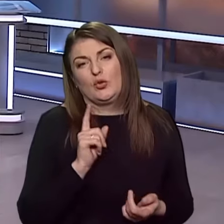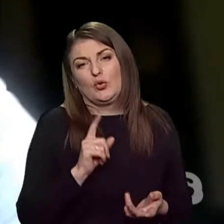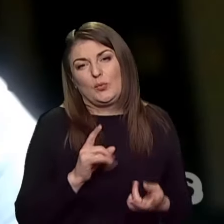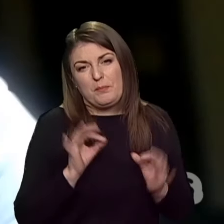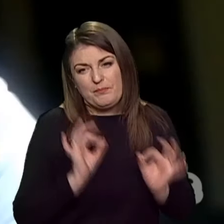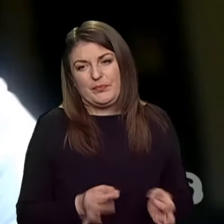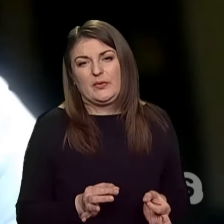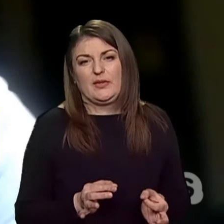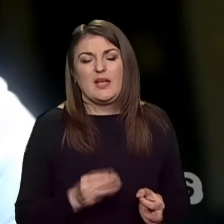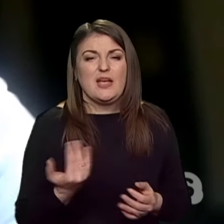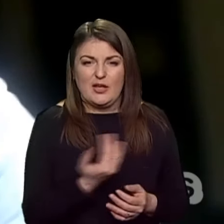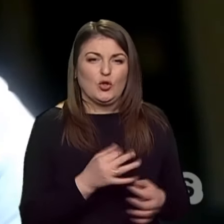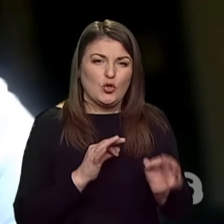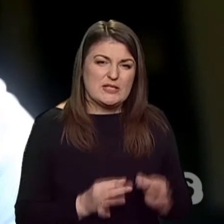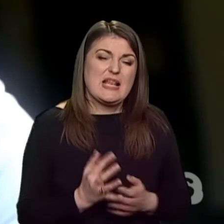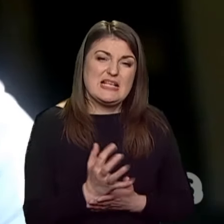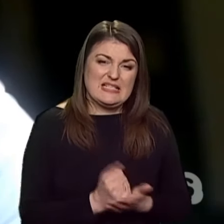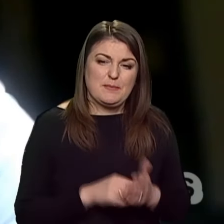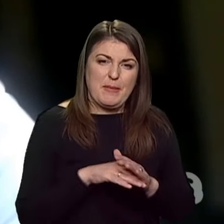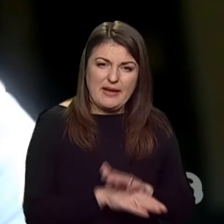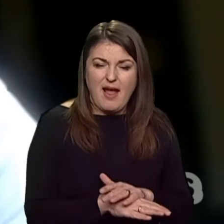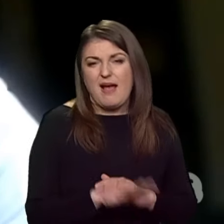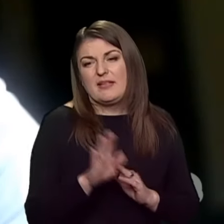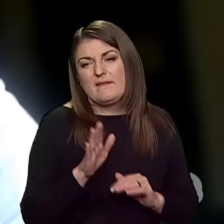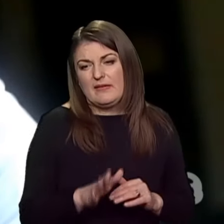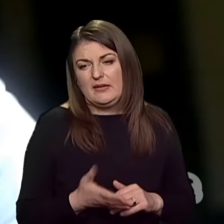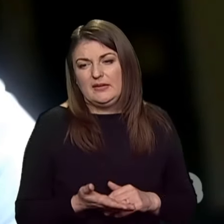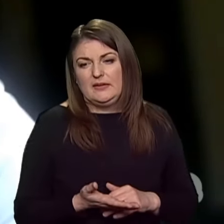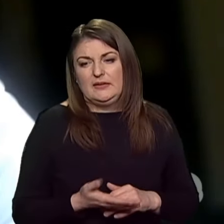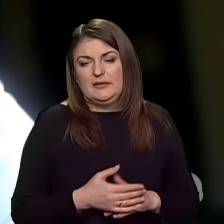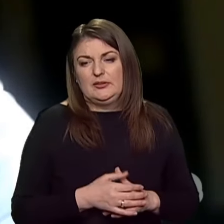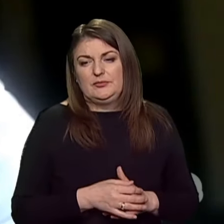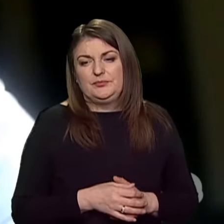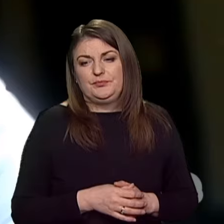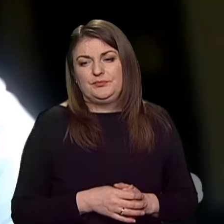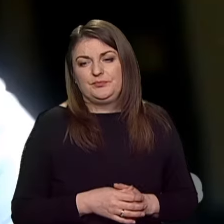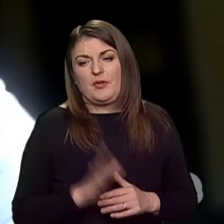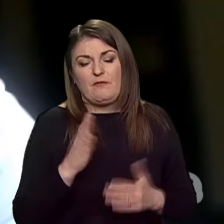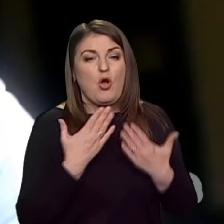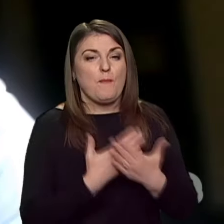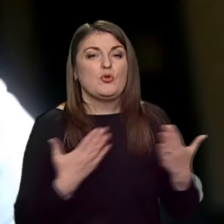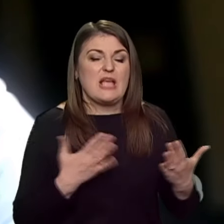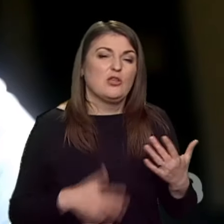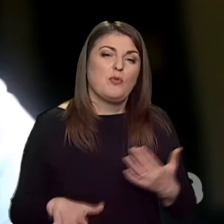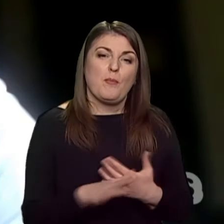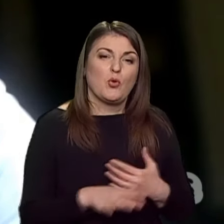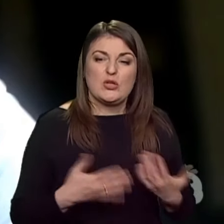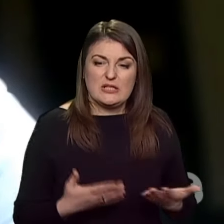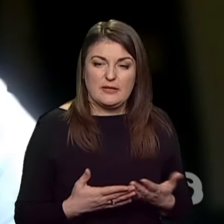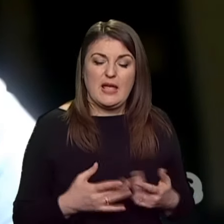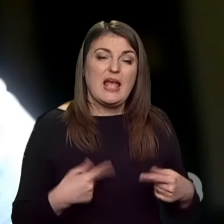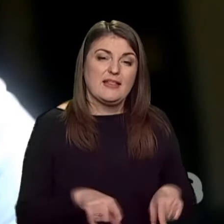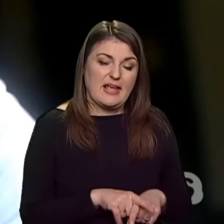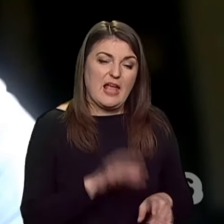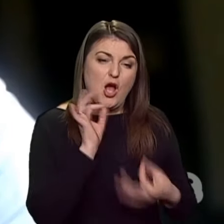їх доцільно зберігати в музейному просторі. І, в принципі,